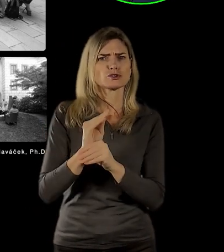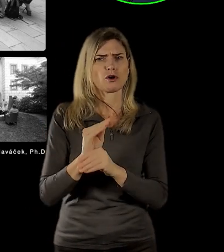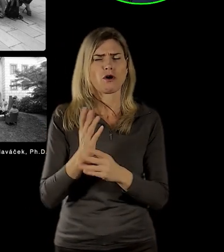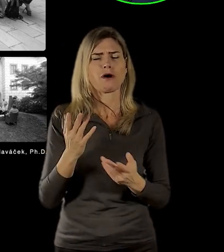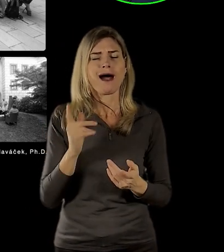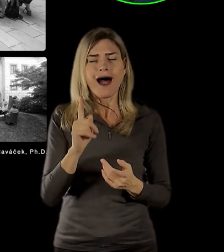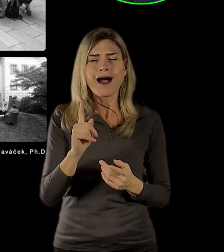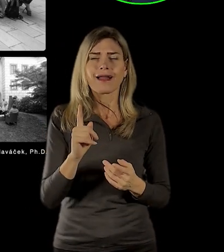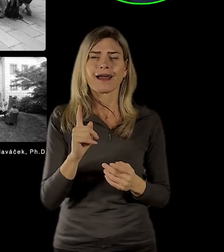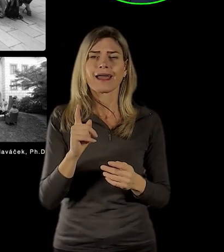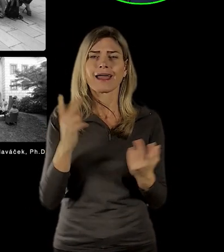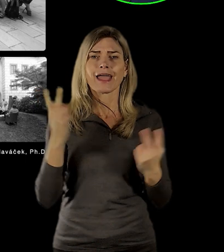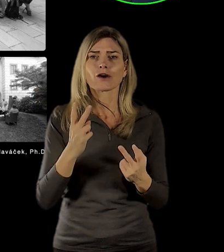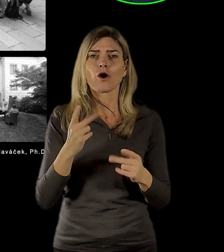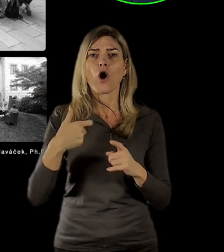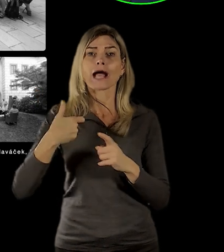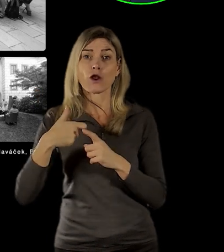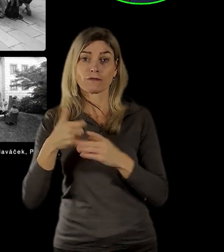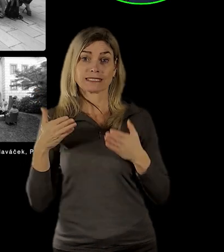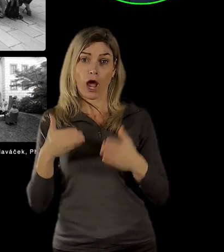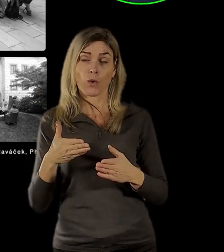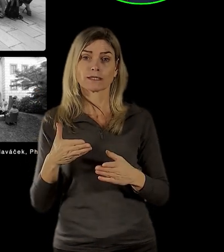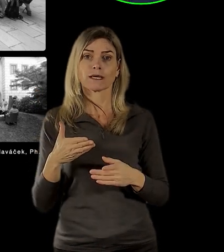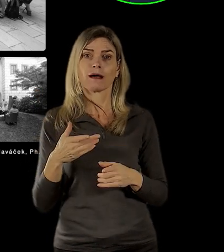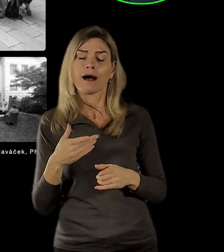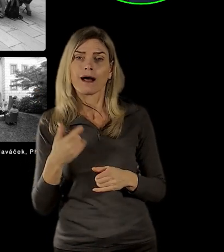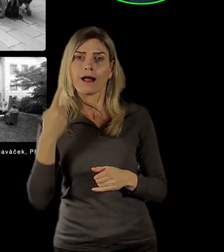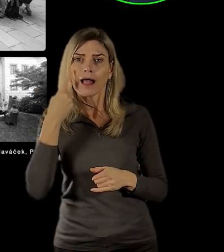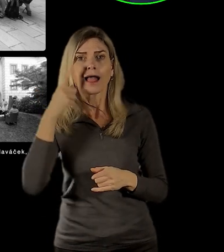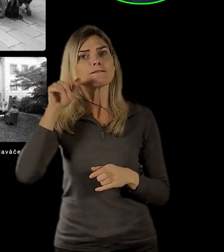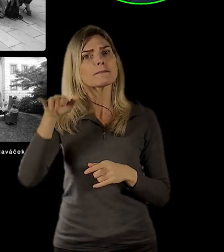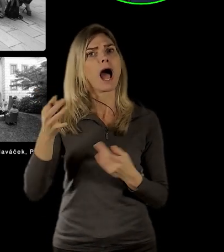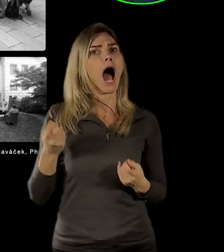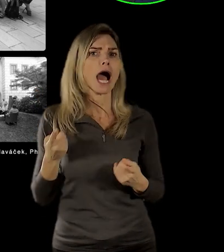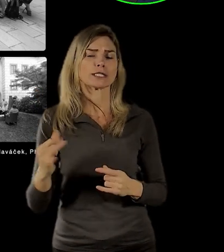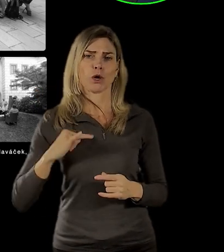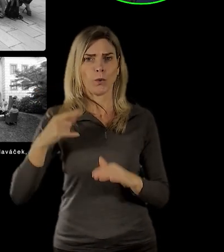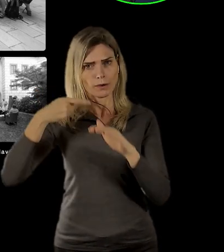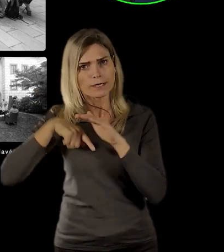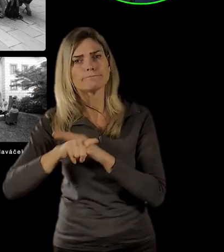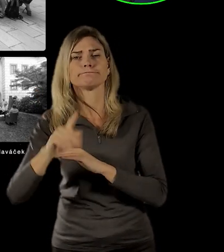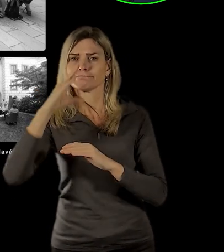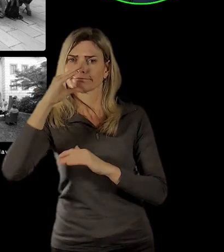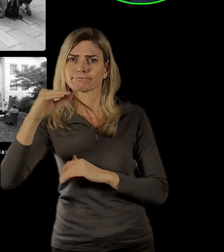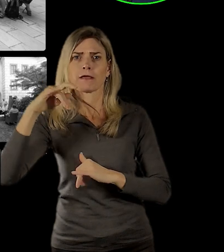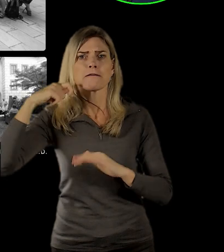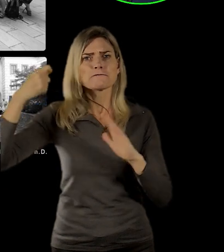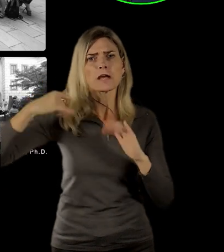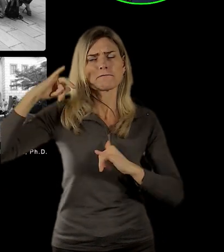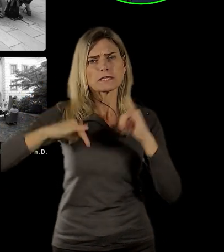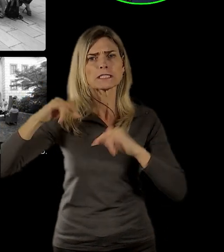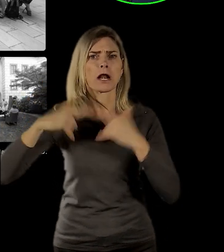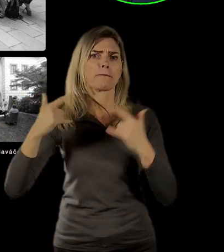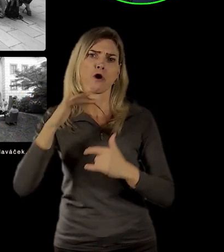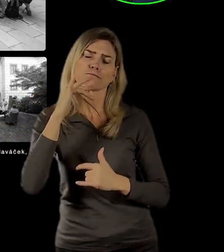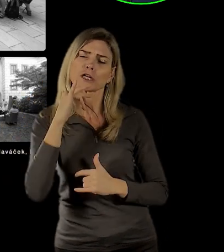třeba se nějak i zapomněli v Kanovnické ulici a šli tam třeba na přednášku nebo na filmový festival a nebo se s námi